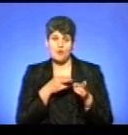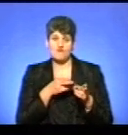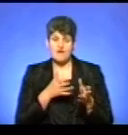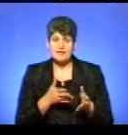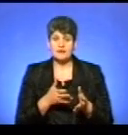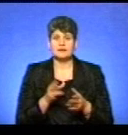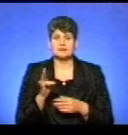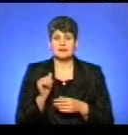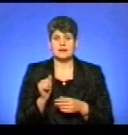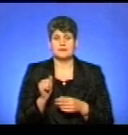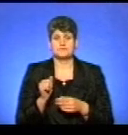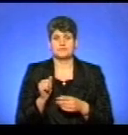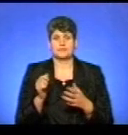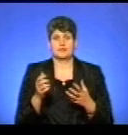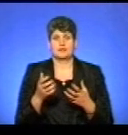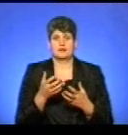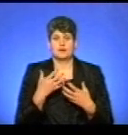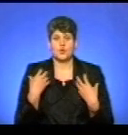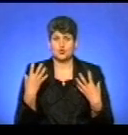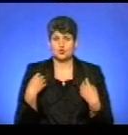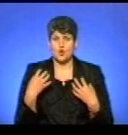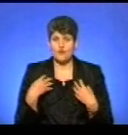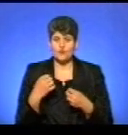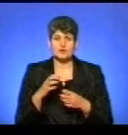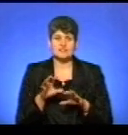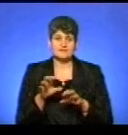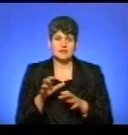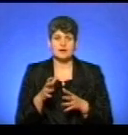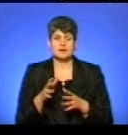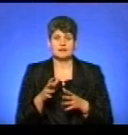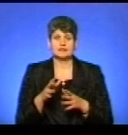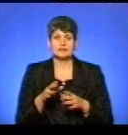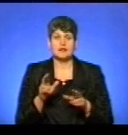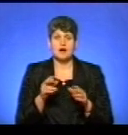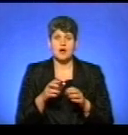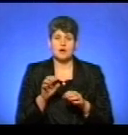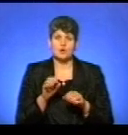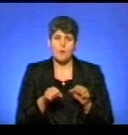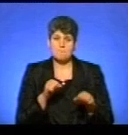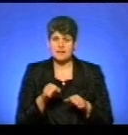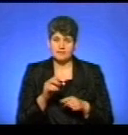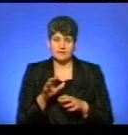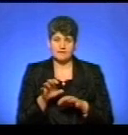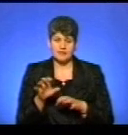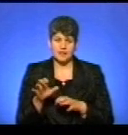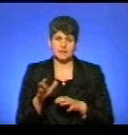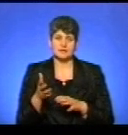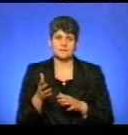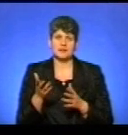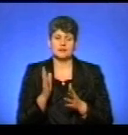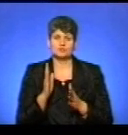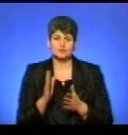хутрового звіра, купитних тварин, де він буде тривати до